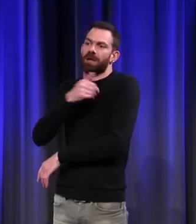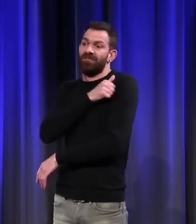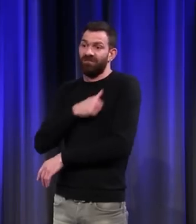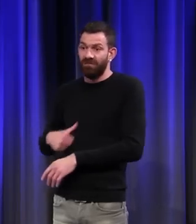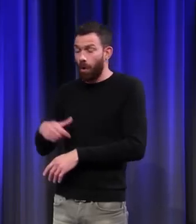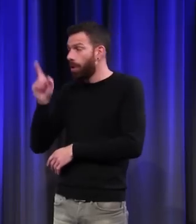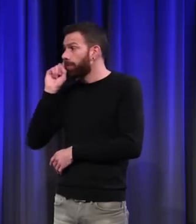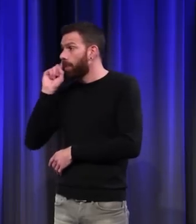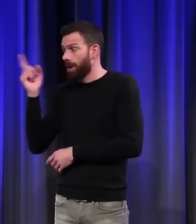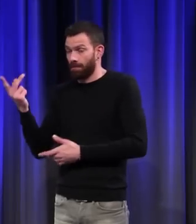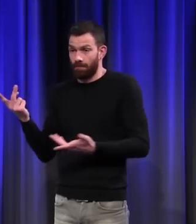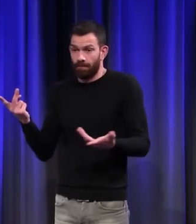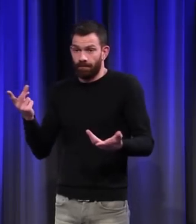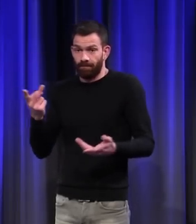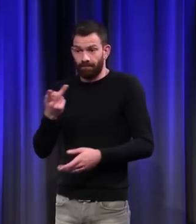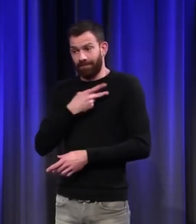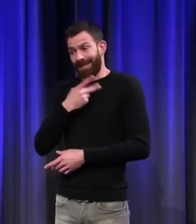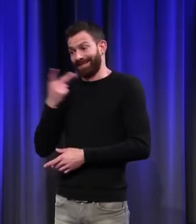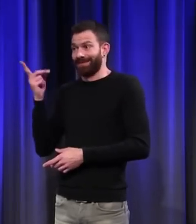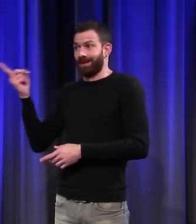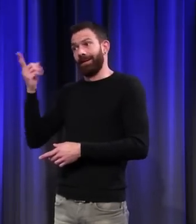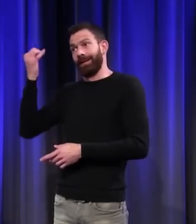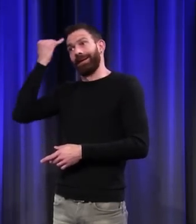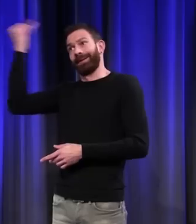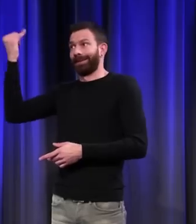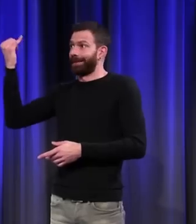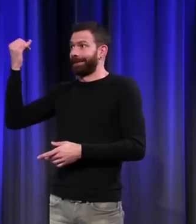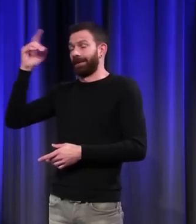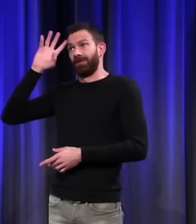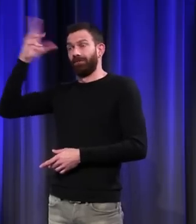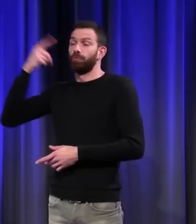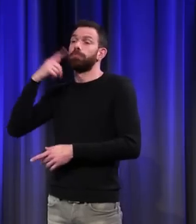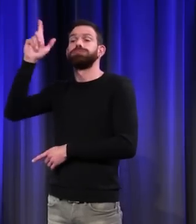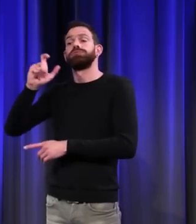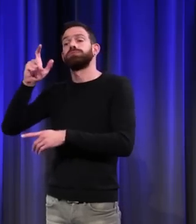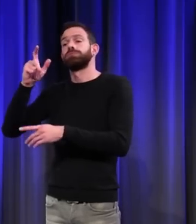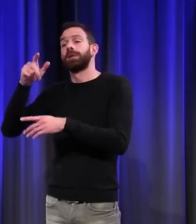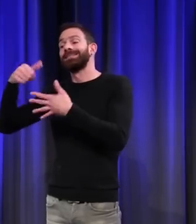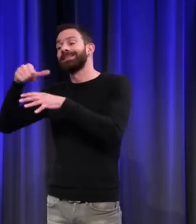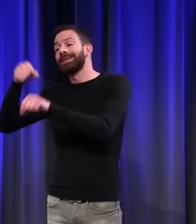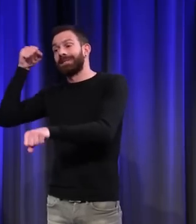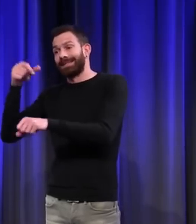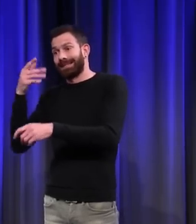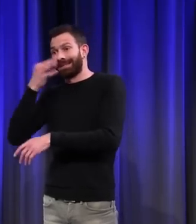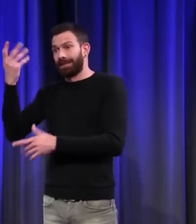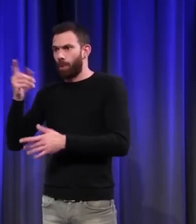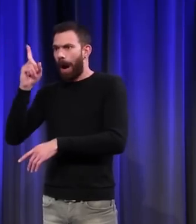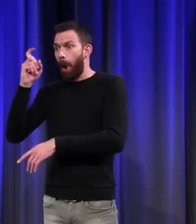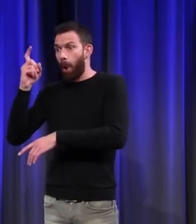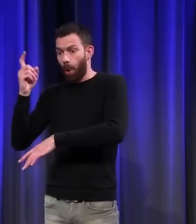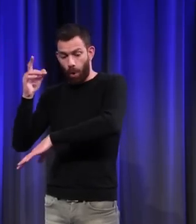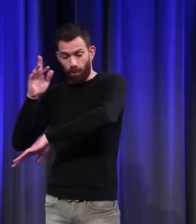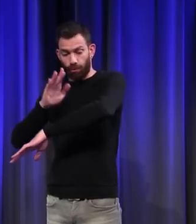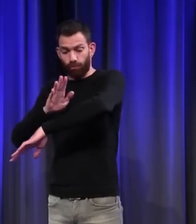que les médecins ont cette idée un peu folle à partir de la fin du XVIe siècle que l'eau sur la peau,'est très mauvais.